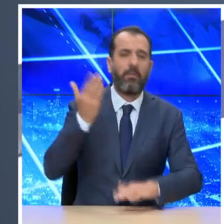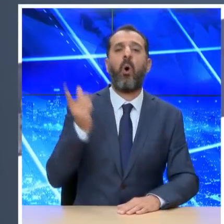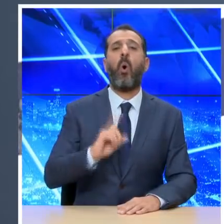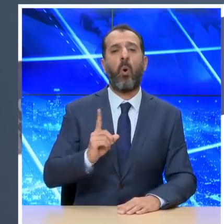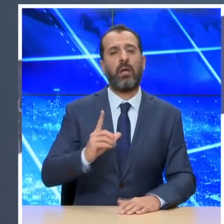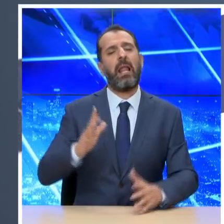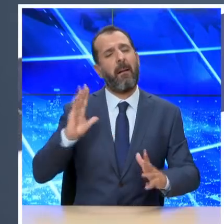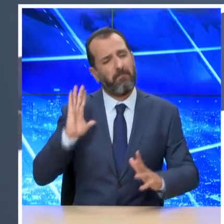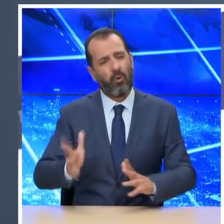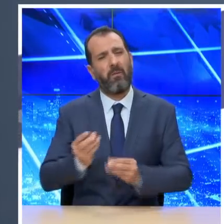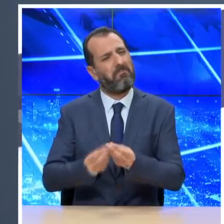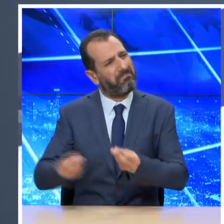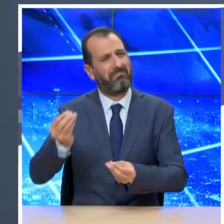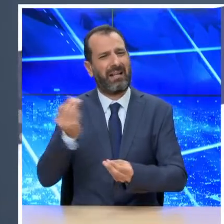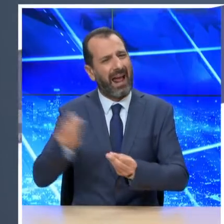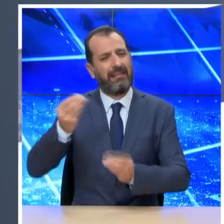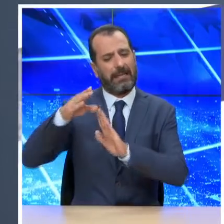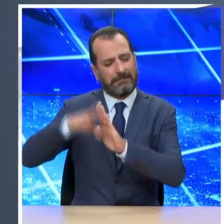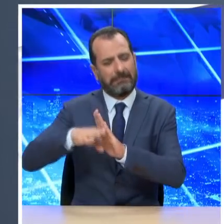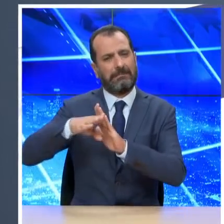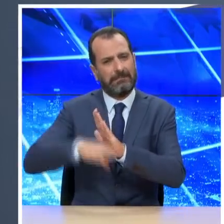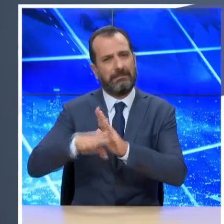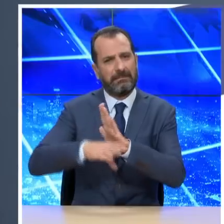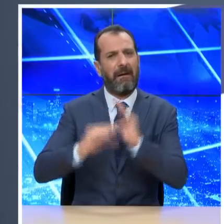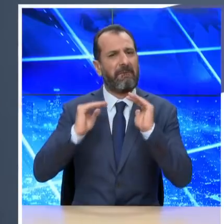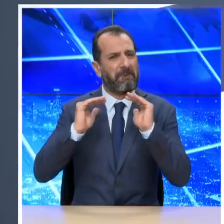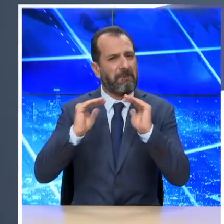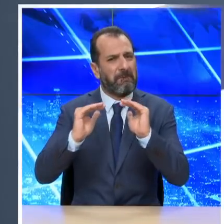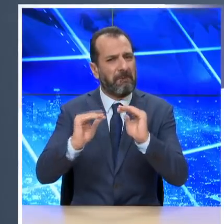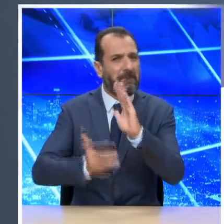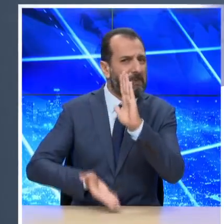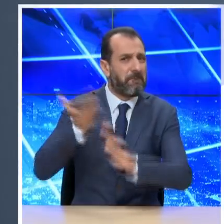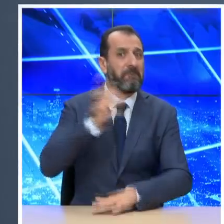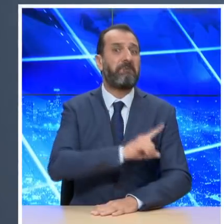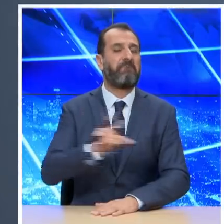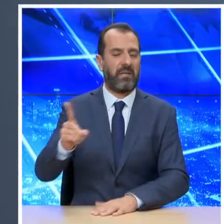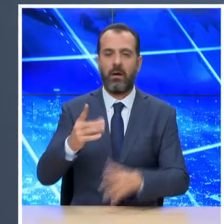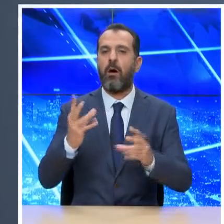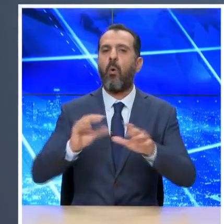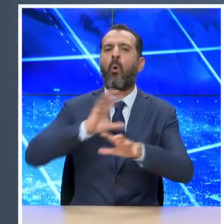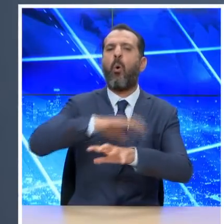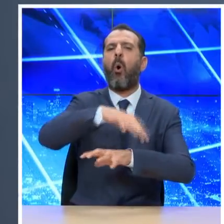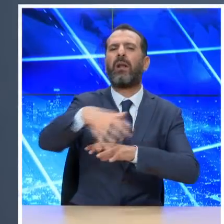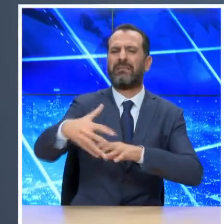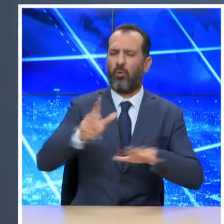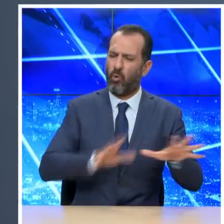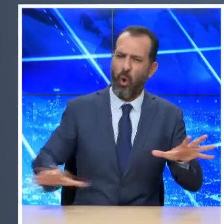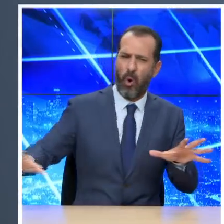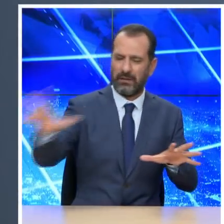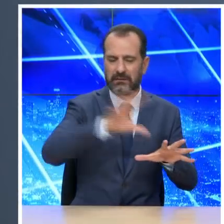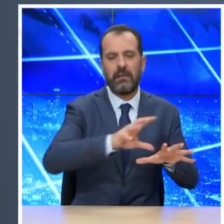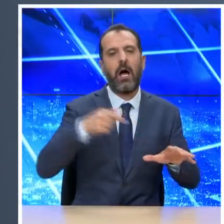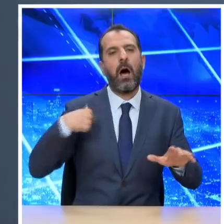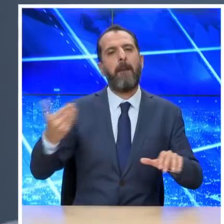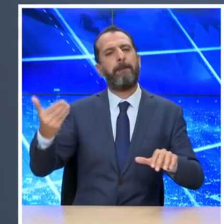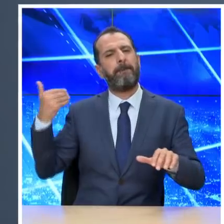περιθώριο βελτίωσης, ώστε να οδηγηθούμε σε σταθεροποίηση ή και ύφεση. Υπάρχουν αρκετές χώρες, ωστόσο, οι οποίες παράλληλα ή και νωρίτερα από εμάς